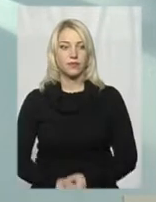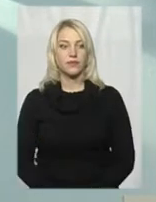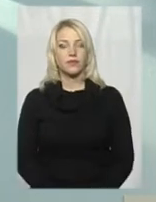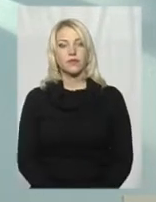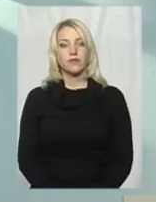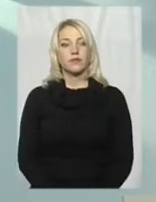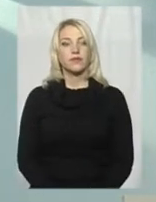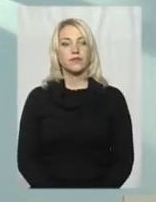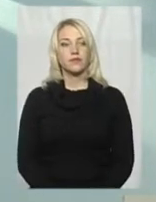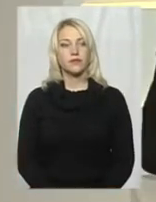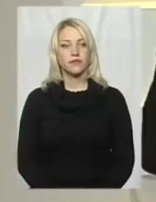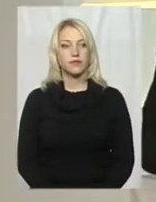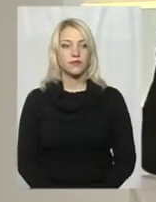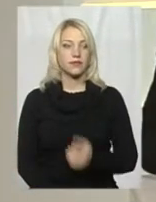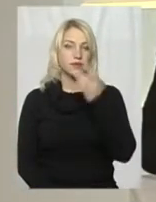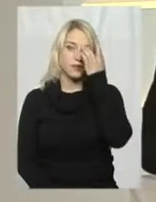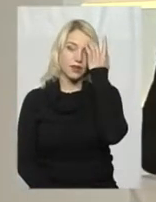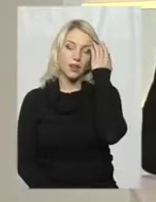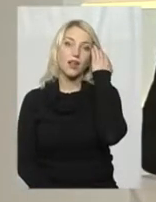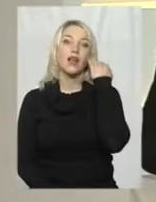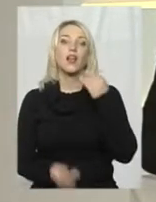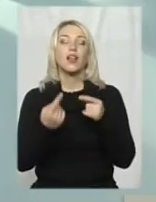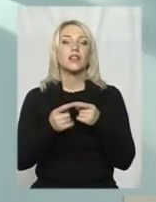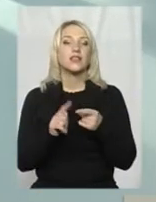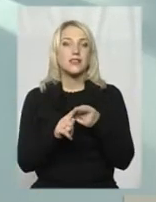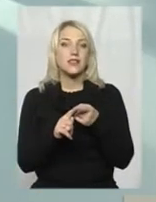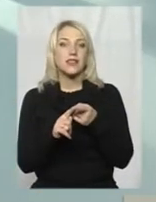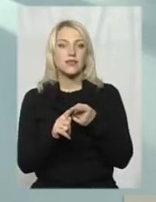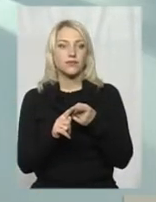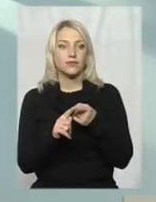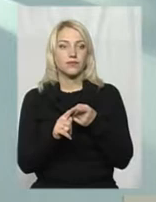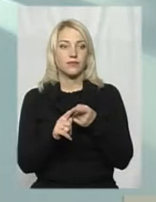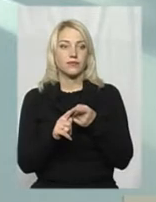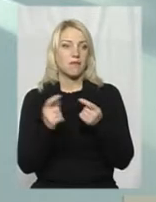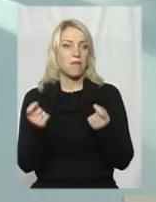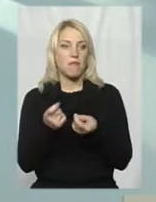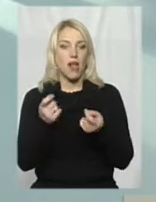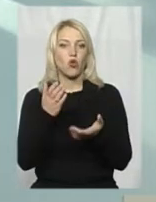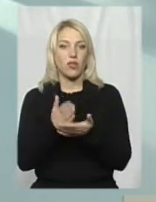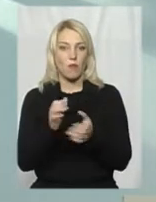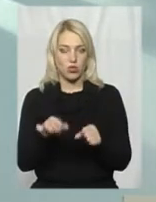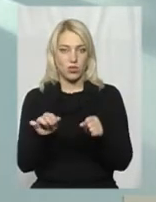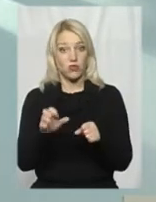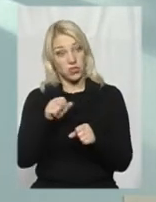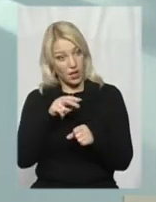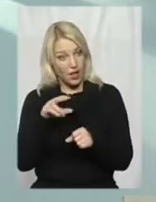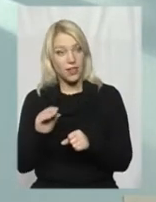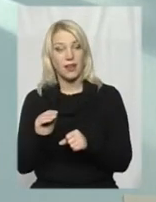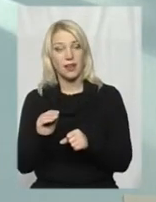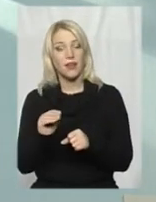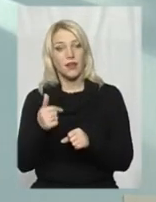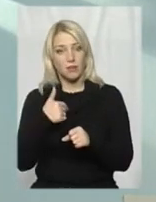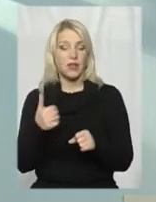На це дуже мало є можливостей, але ми